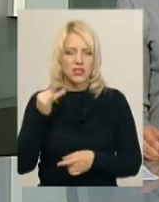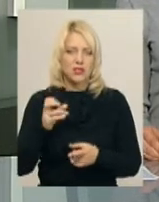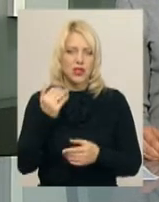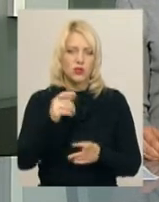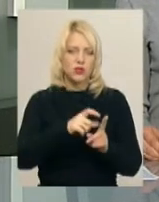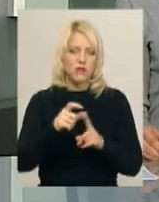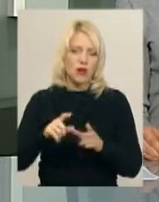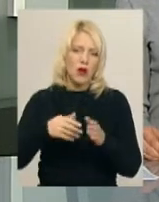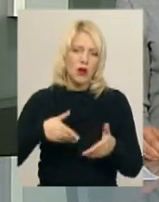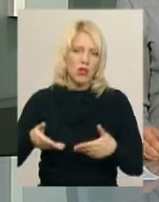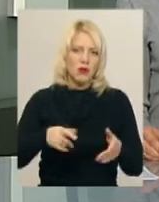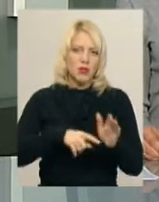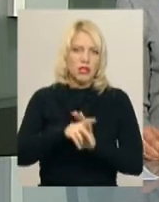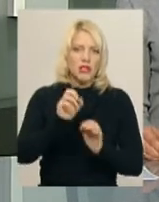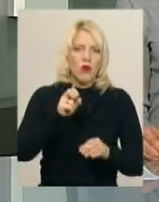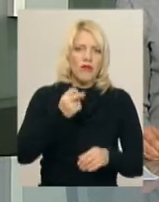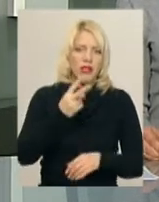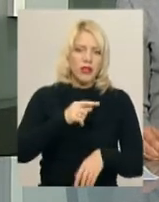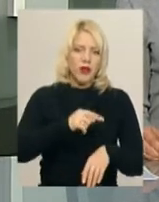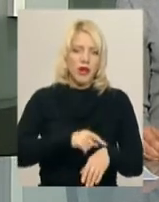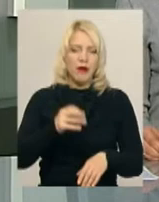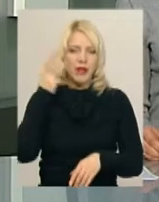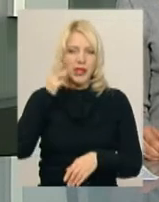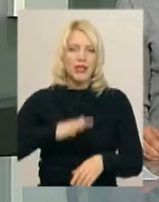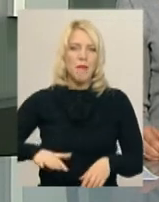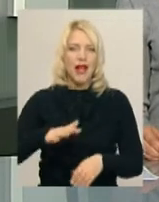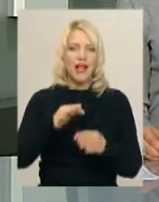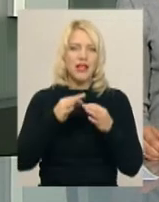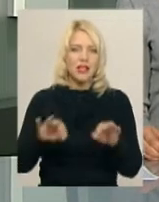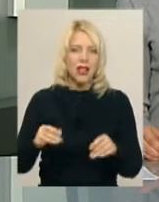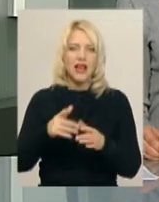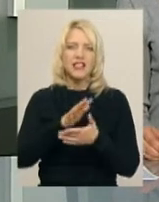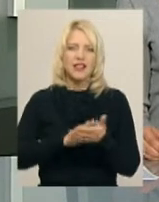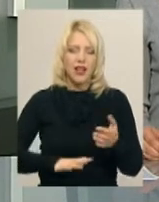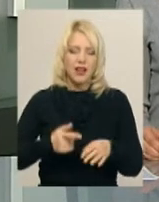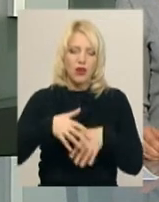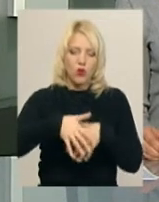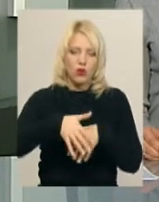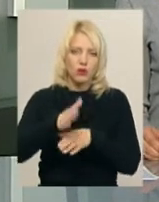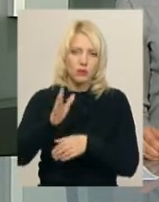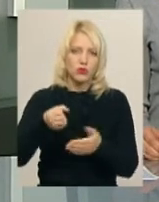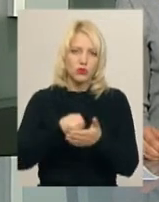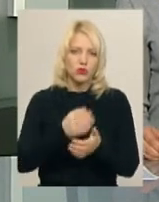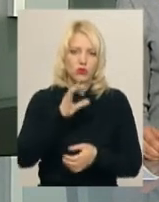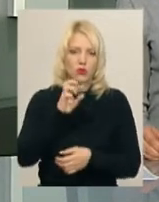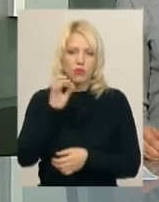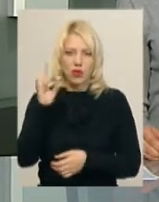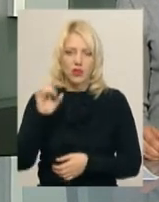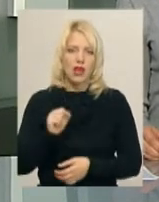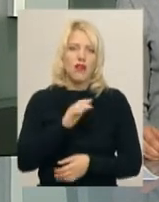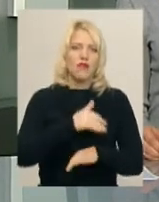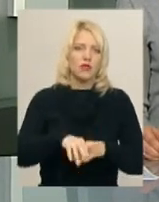словами, хода розпочнеться о 12-й годині з Хмельницького майдану незалежності. Далі колона рушить вулицею Суборної та Прибузькою.